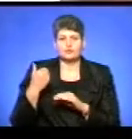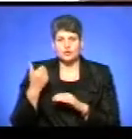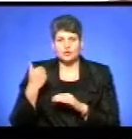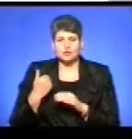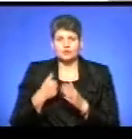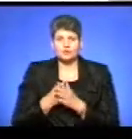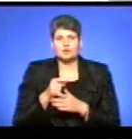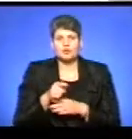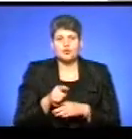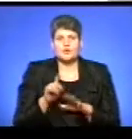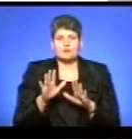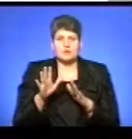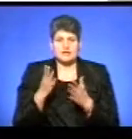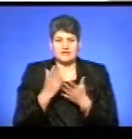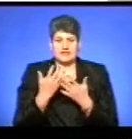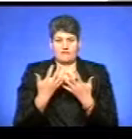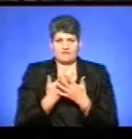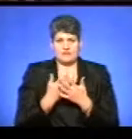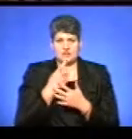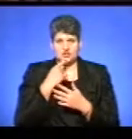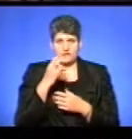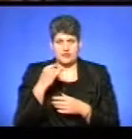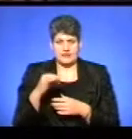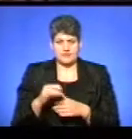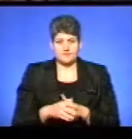як подіють і показані в фільмі «Червоний».